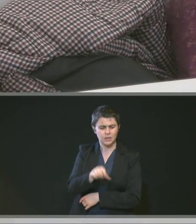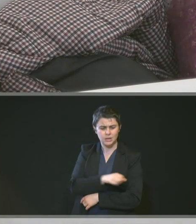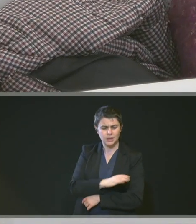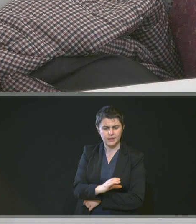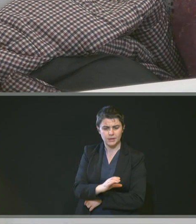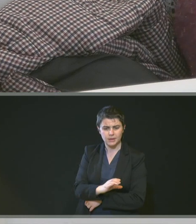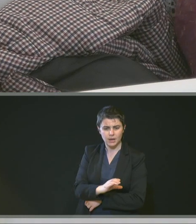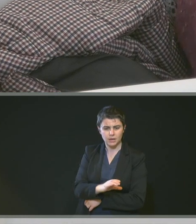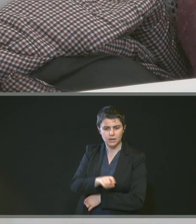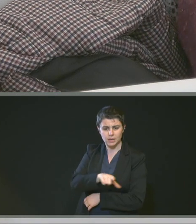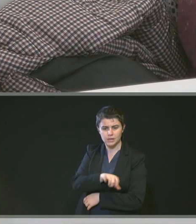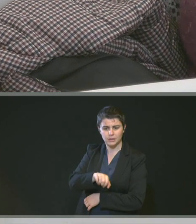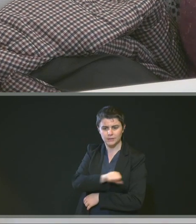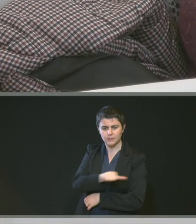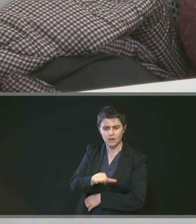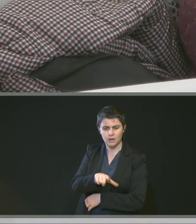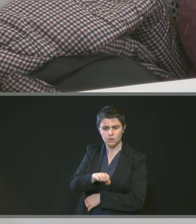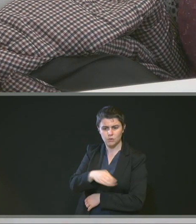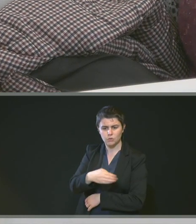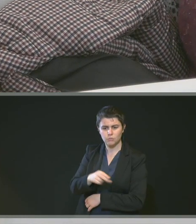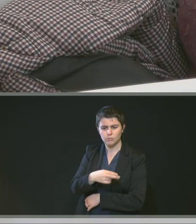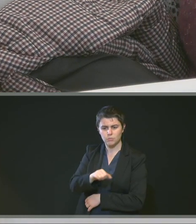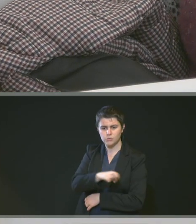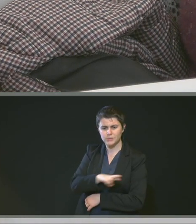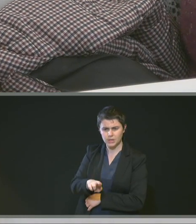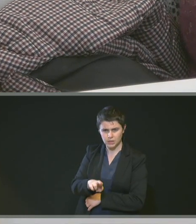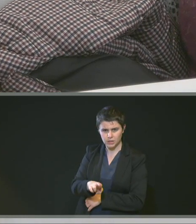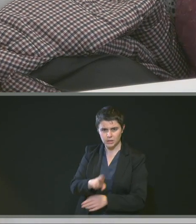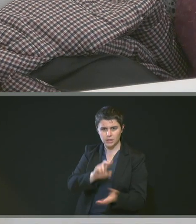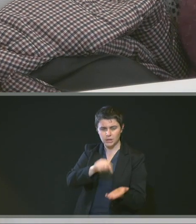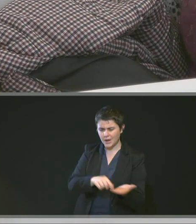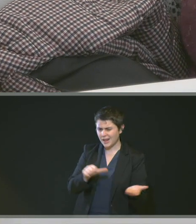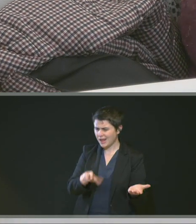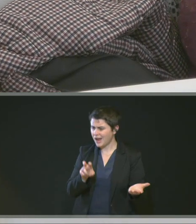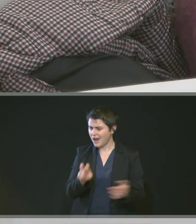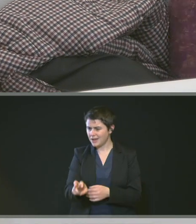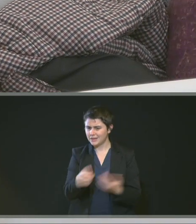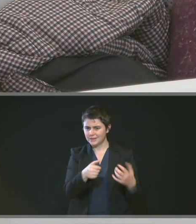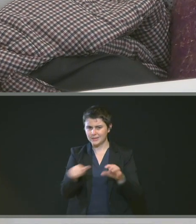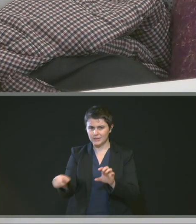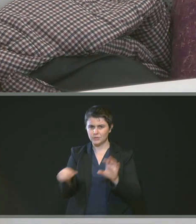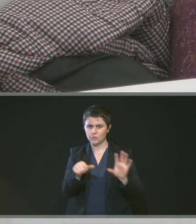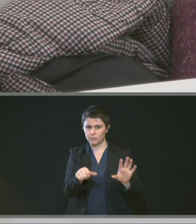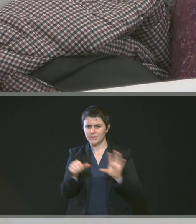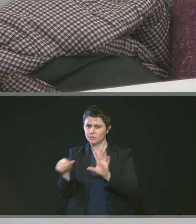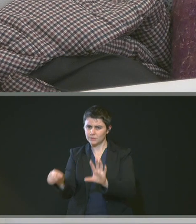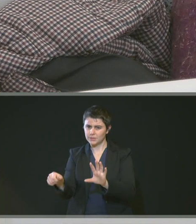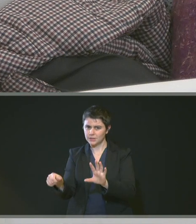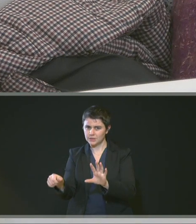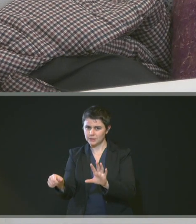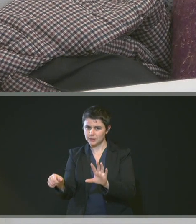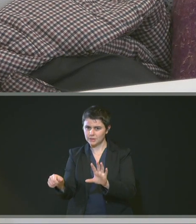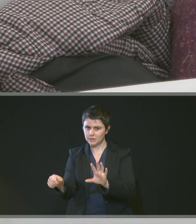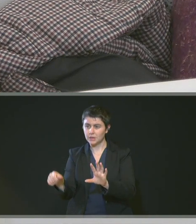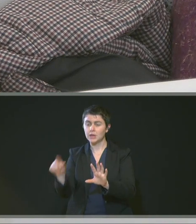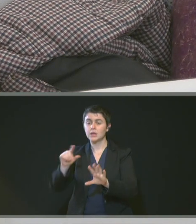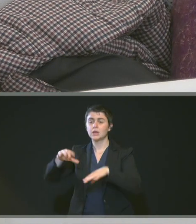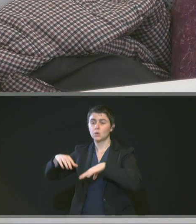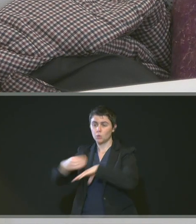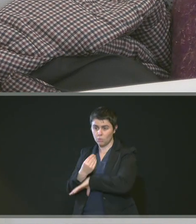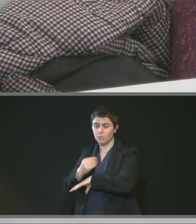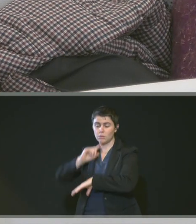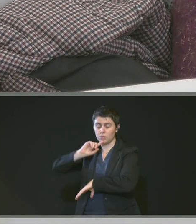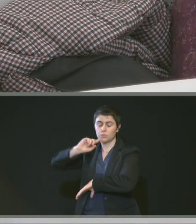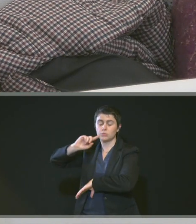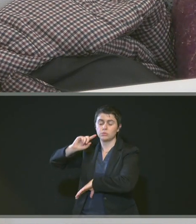Le Monnier. Alors, c'est une parcelle AX 666, appartement à Rouen-Normandie, aménagement.